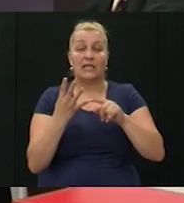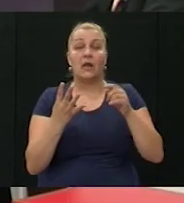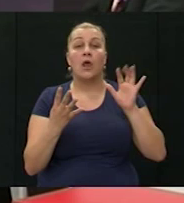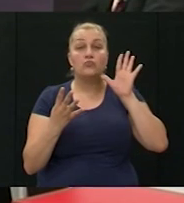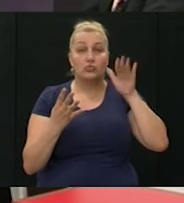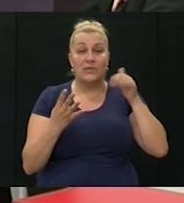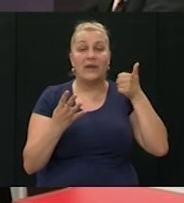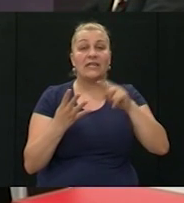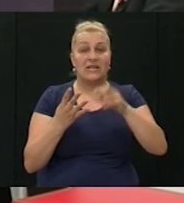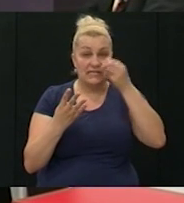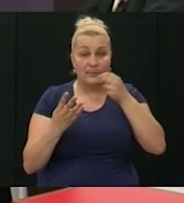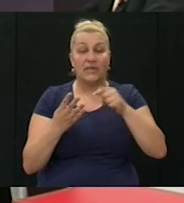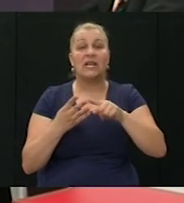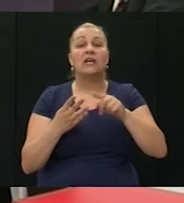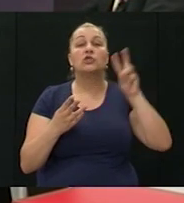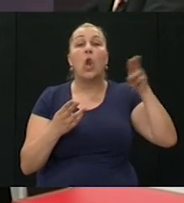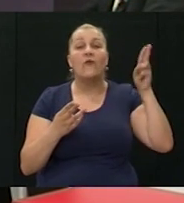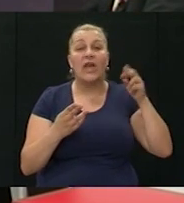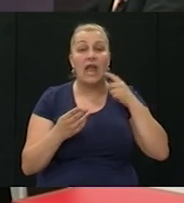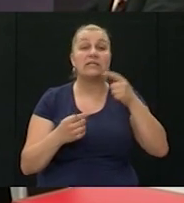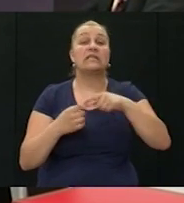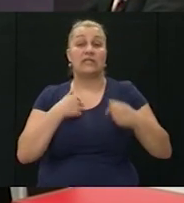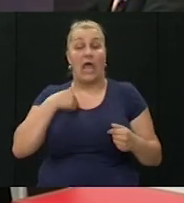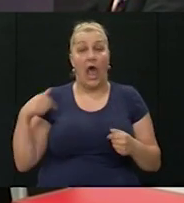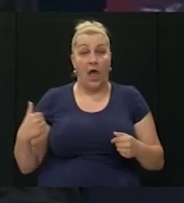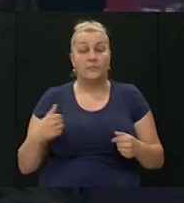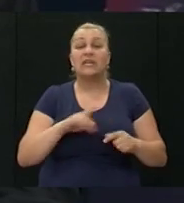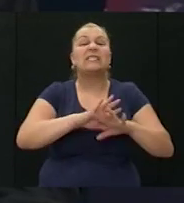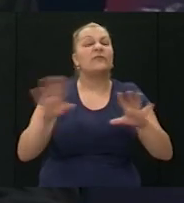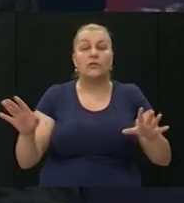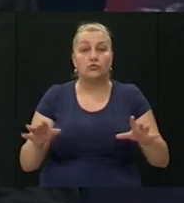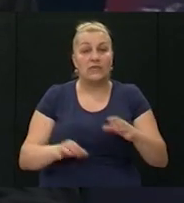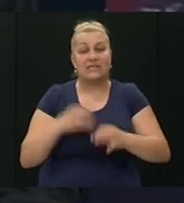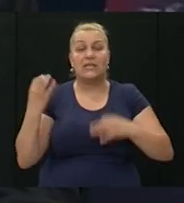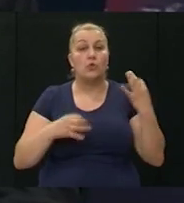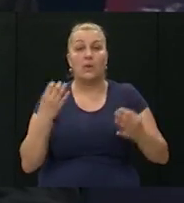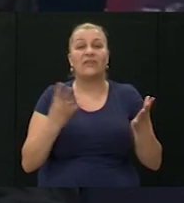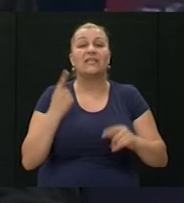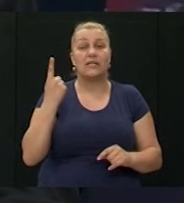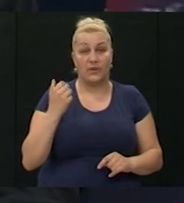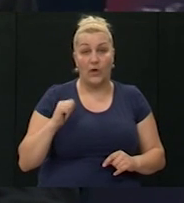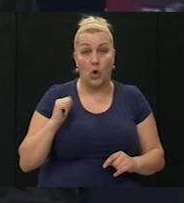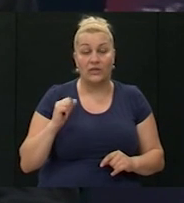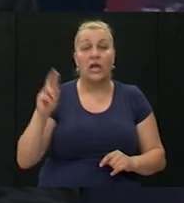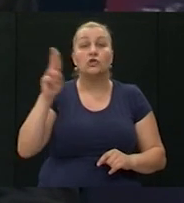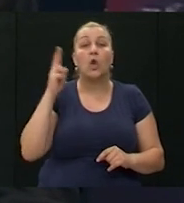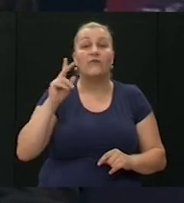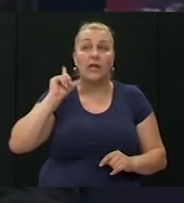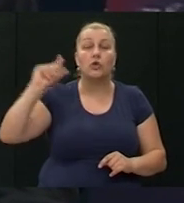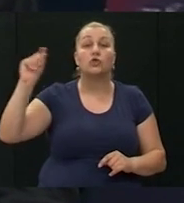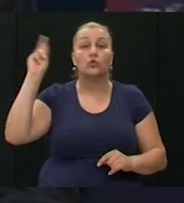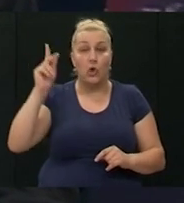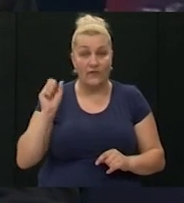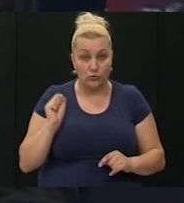srbin iz Vojvodine, jedan slovenac i ja. Svi su se skinuli 1991. godine, slovenac je otišao u